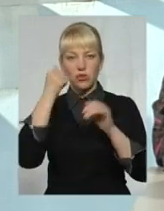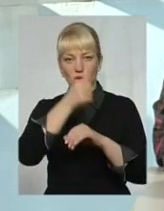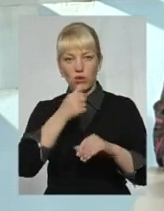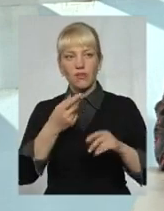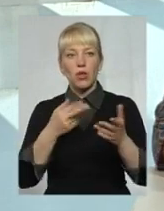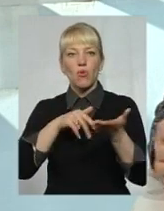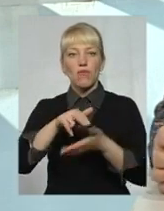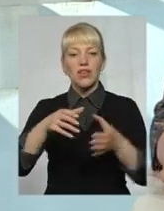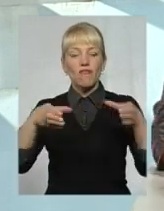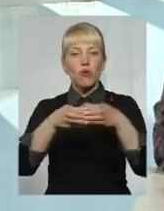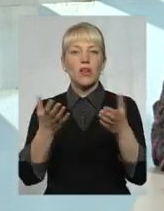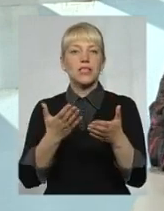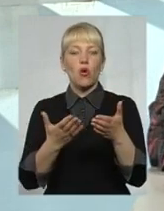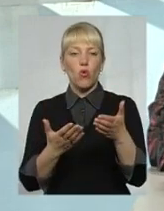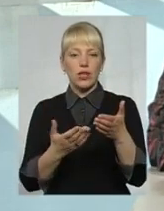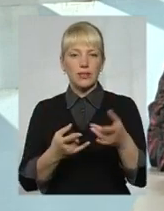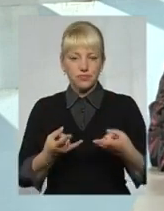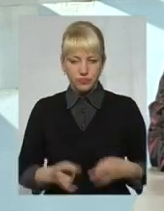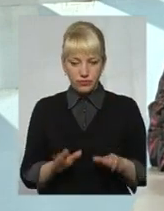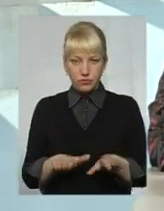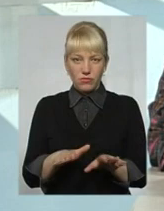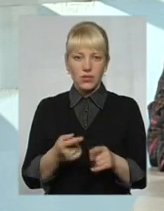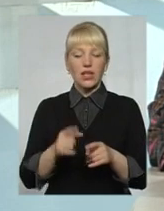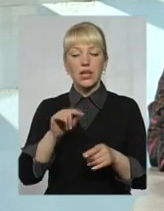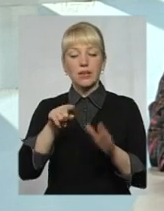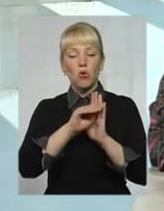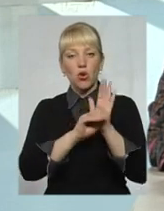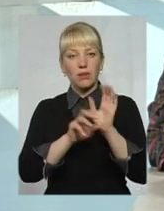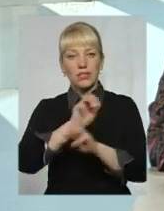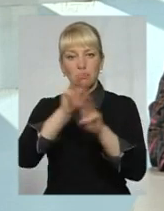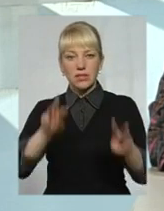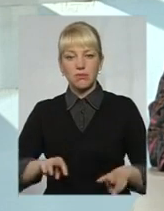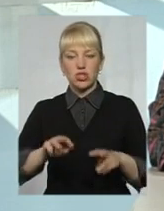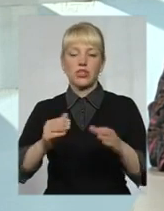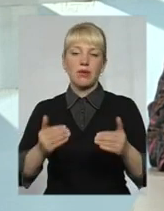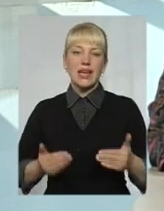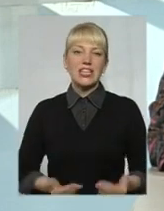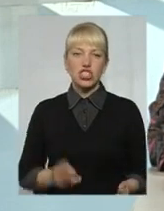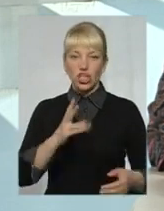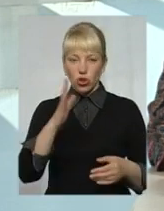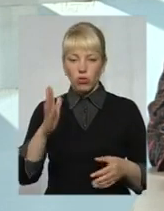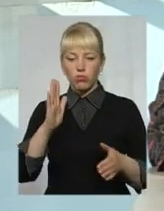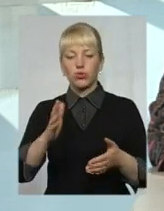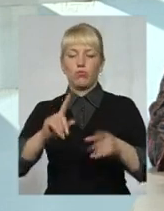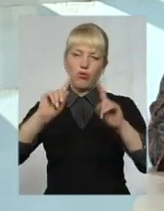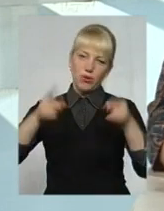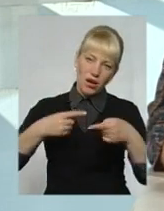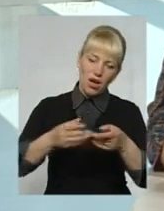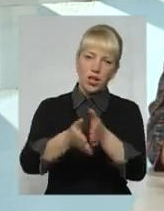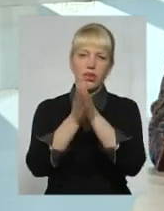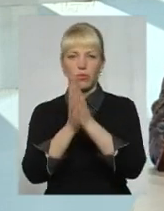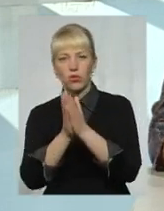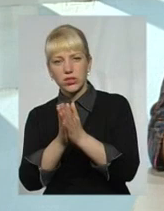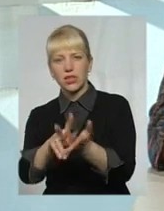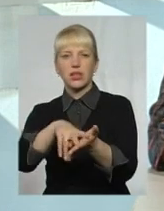якої вона вийшла. І от під цю програму забезпечення житлом будемо намагатися просити, доказувати, вимагати, ставити